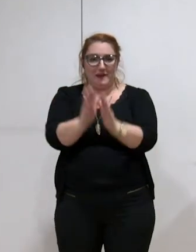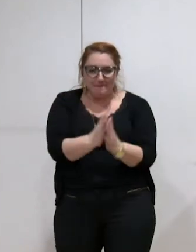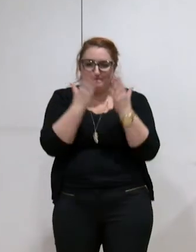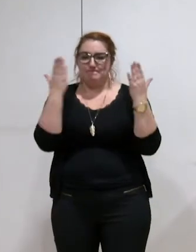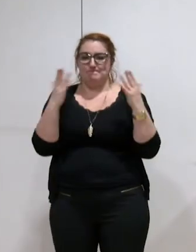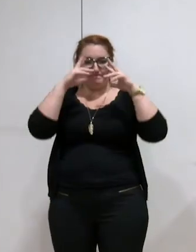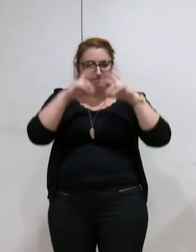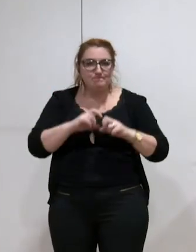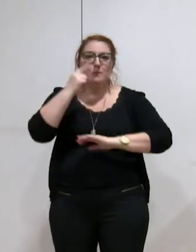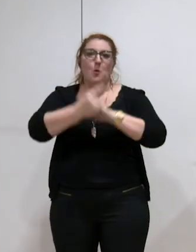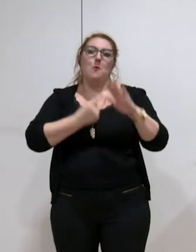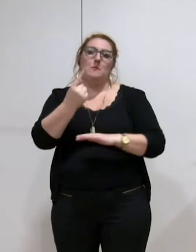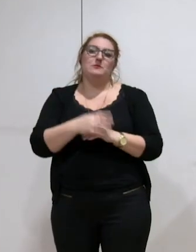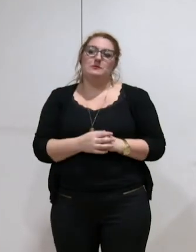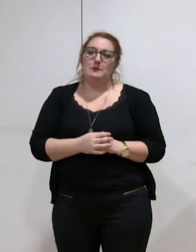c'est peu dire que